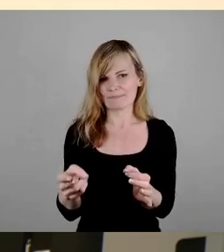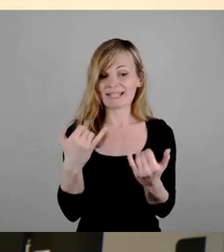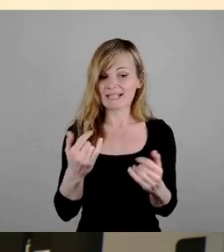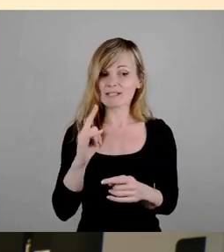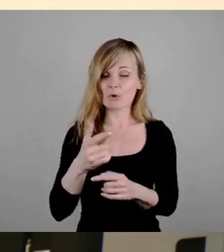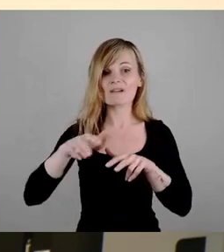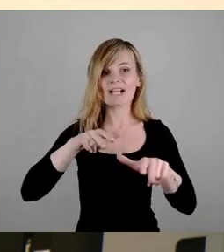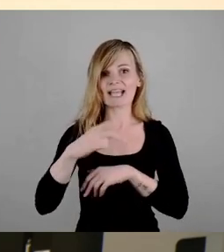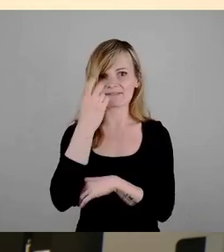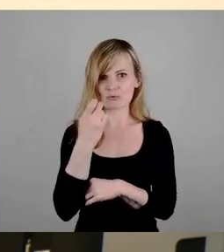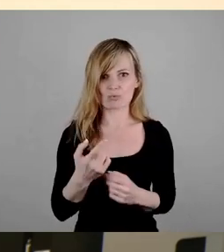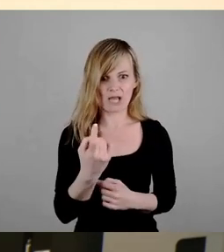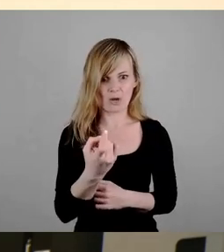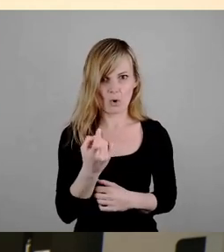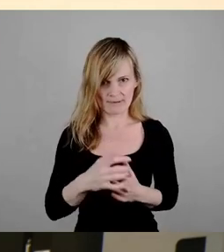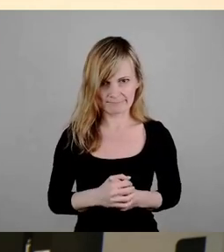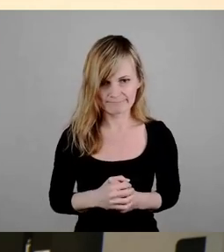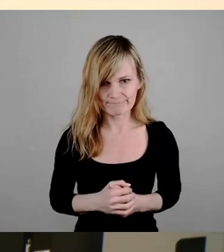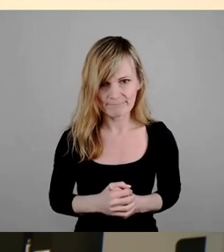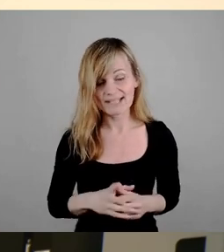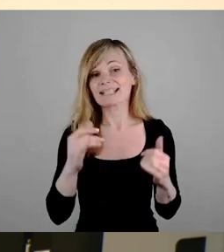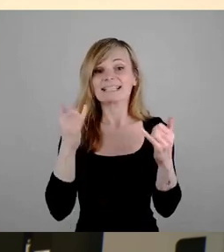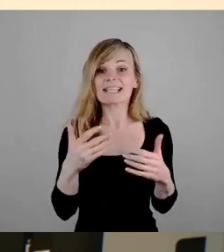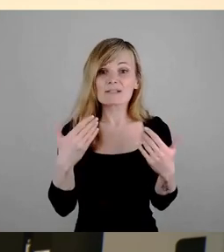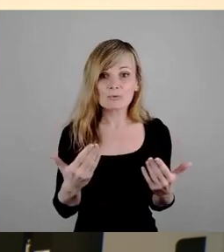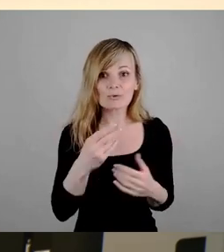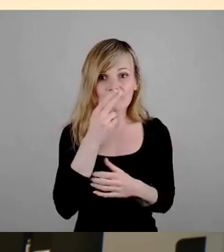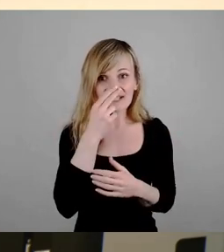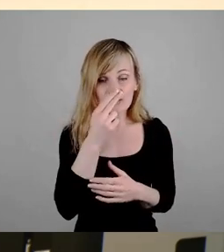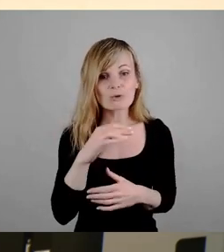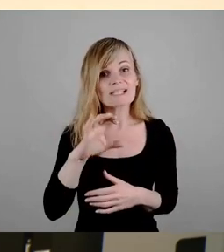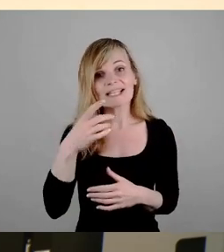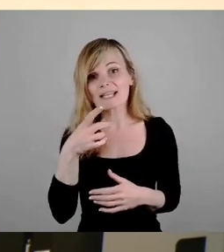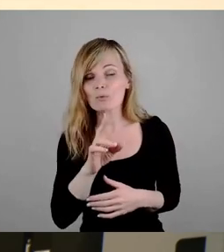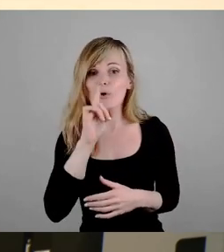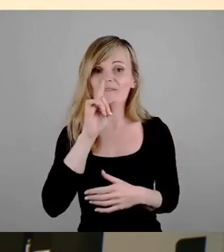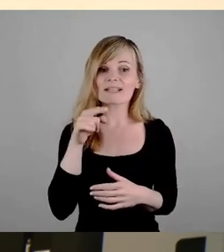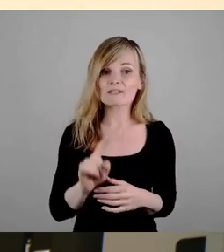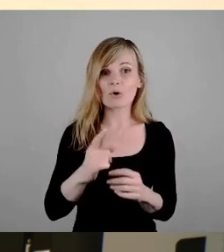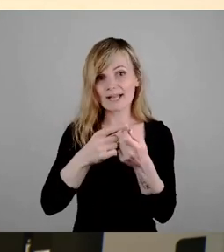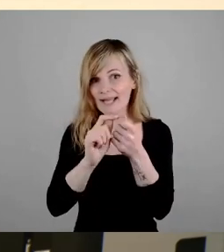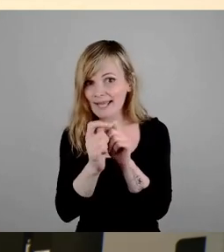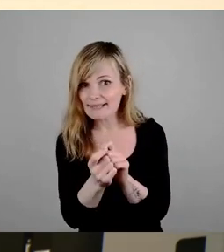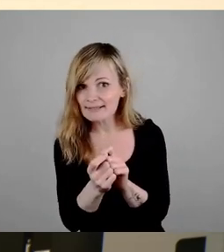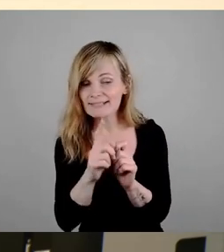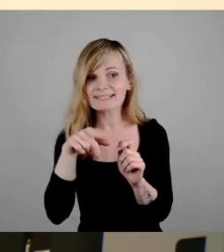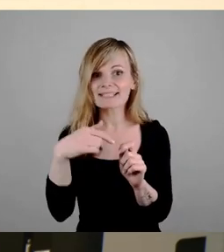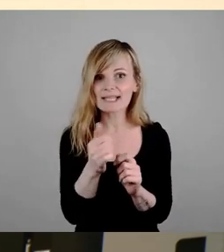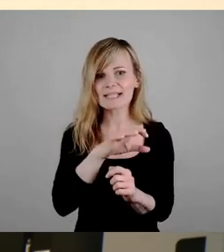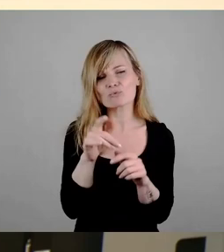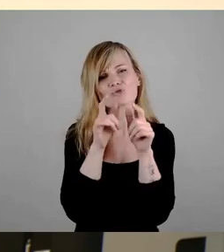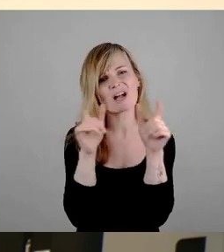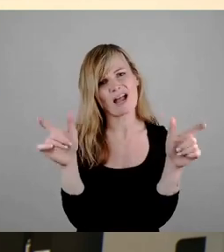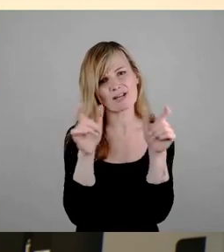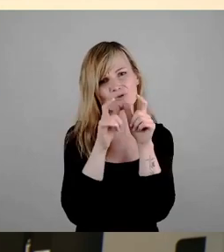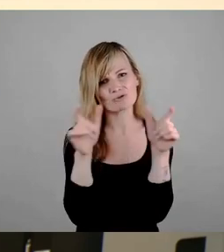geben. Und jetzt ist das mit der CDU so, wenn irgendwo was geändert werden soll, dann schreit sie immer nach einem